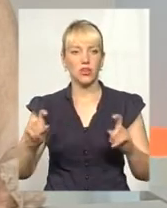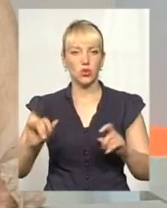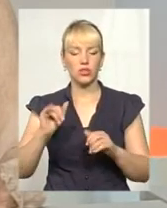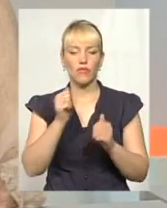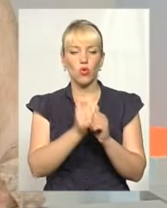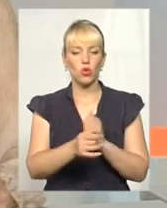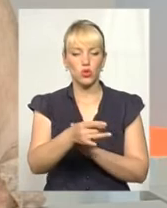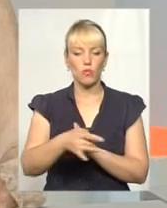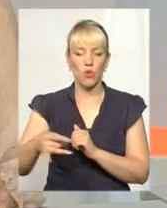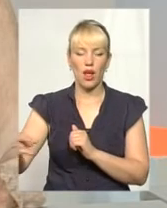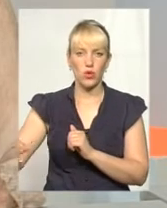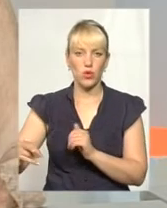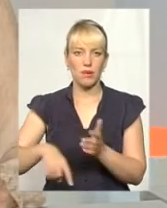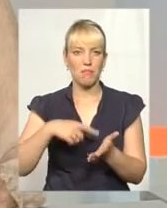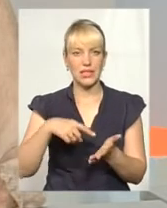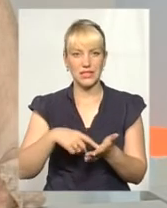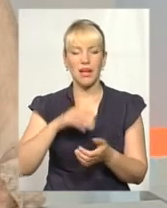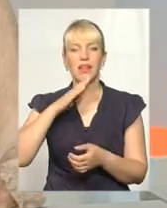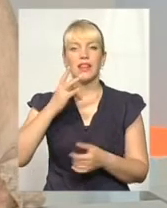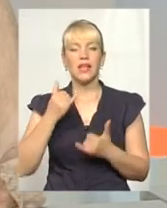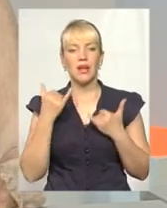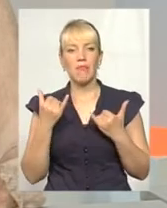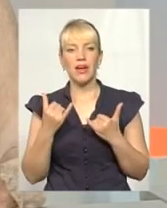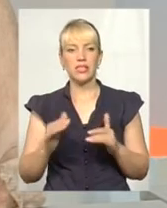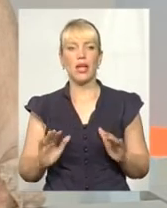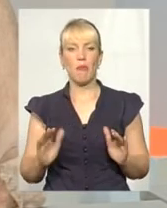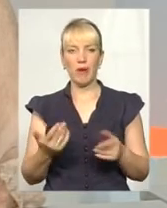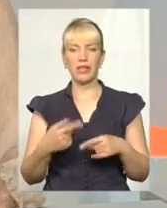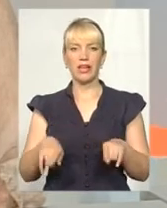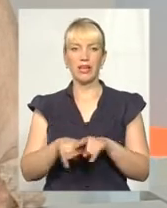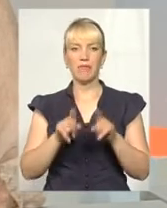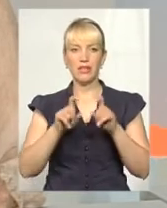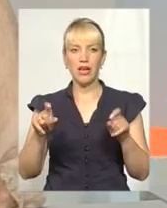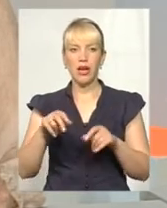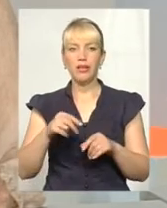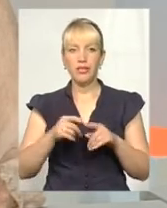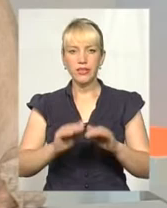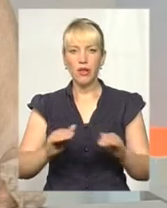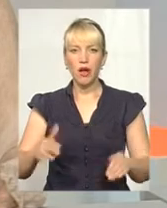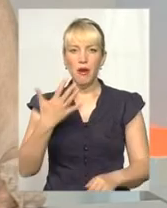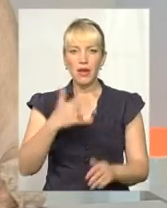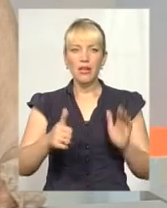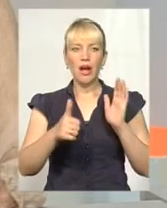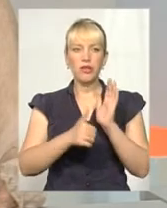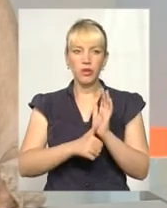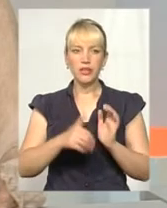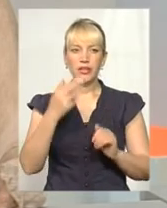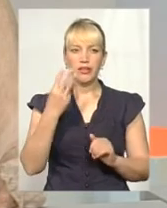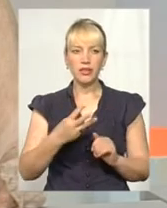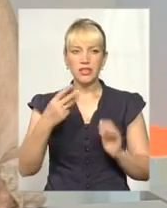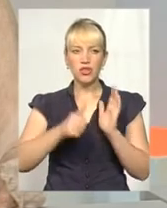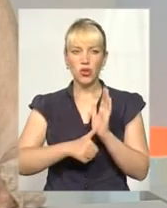мікрорайоні міста. На теперішній момент такими закладами визначили. По дошкіллю це 56 ДНЗ, 36,